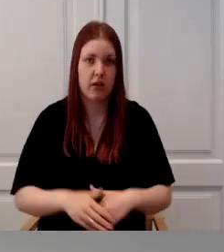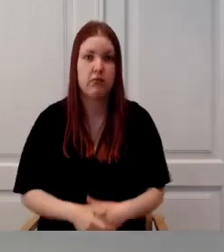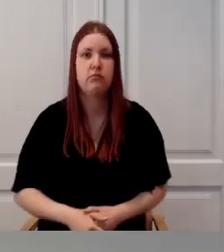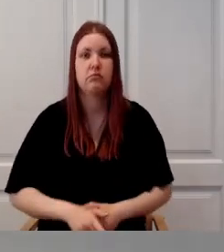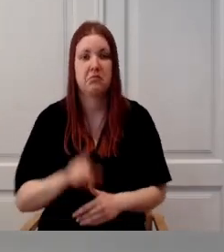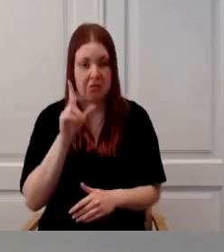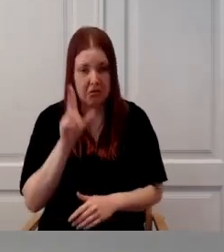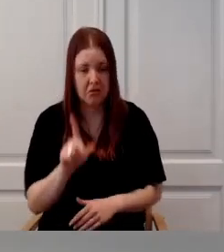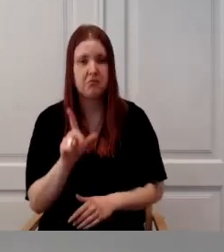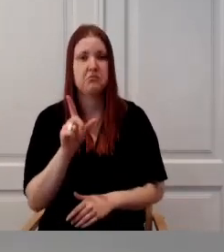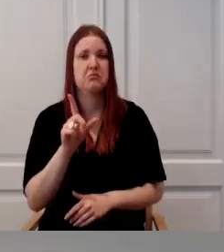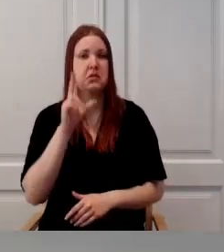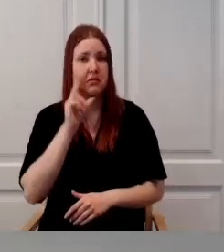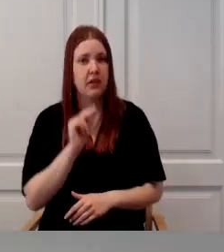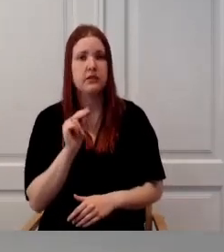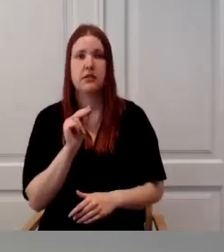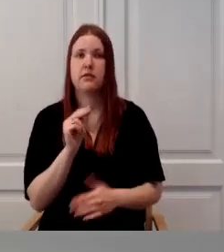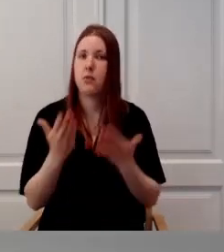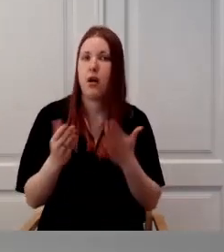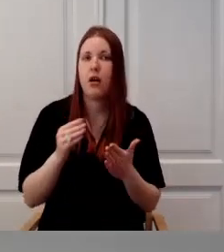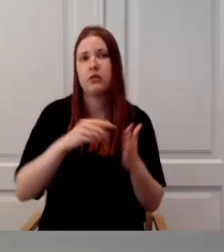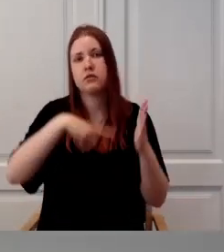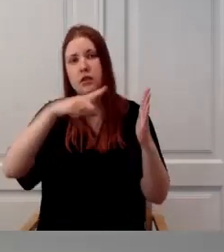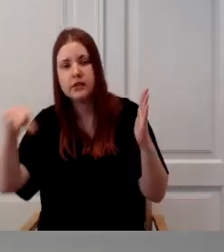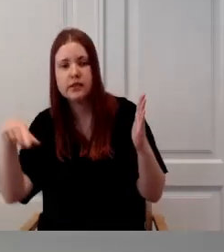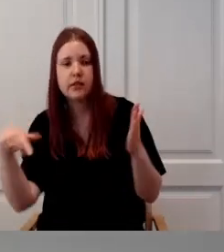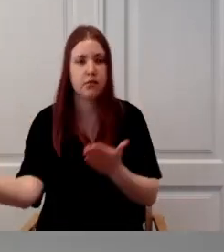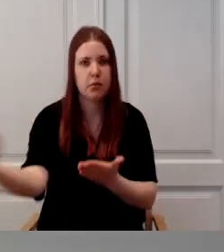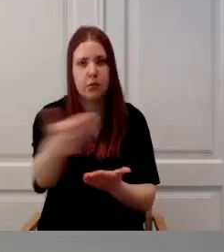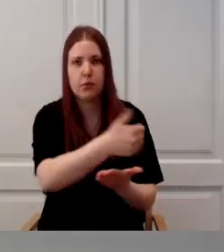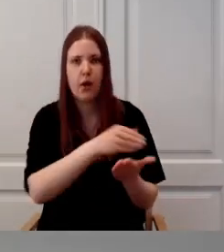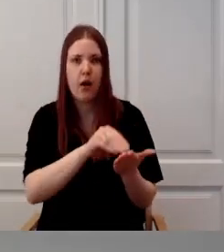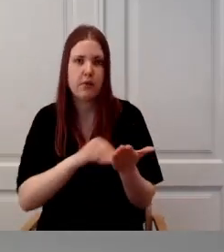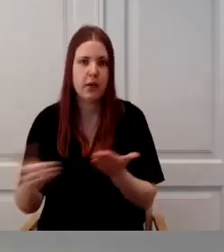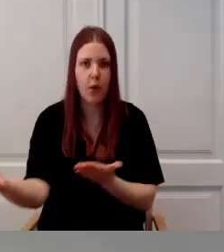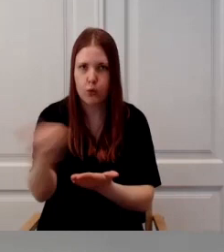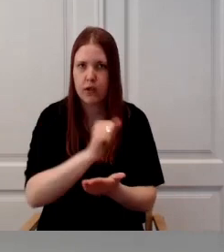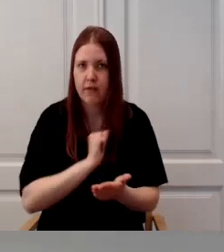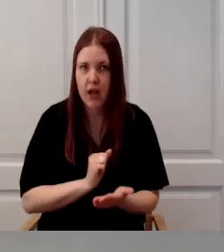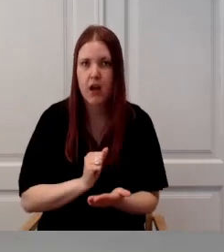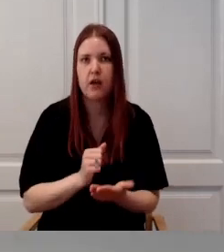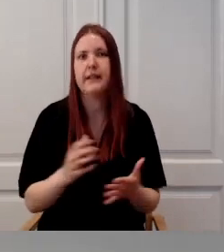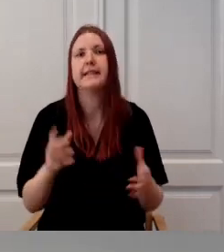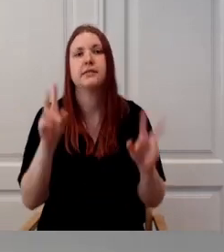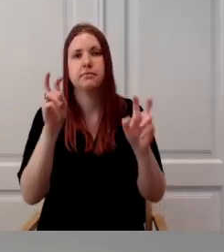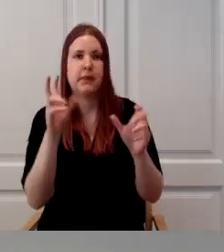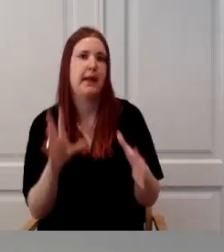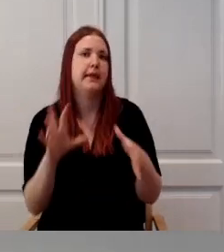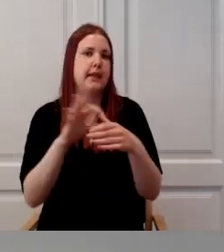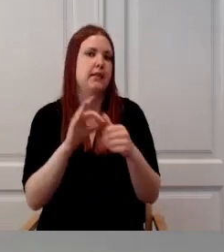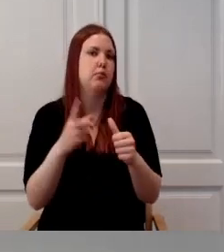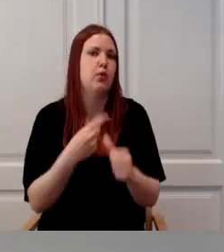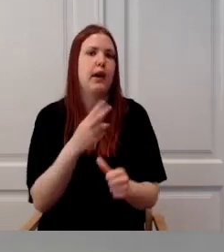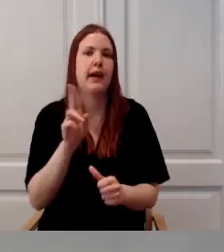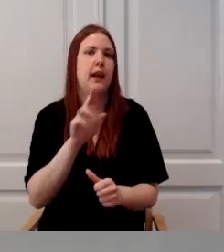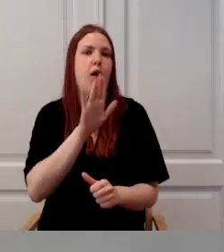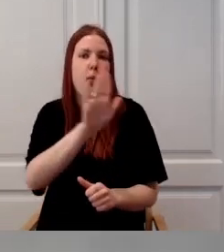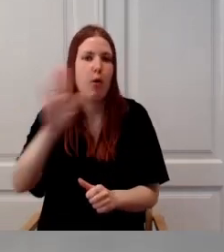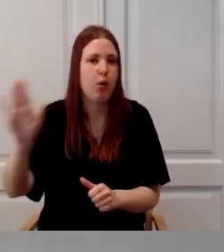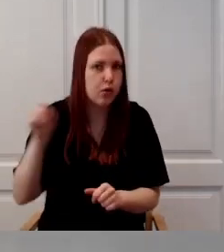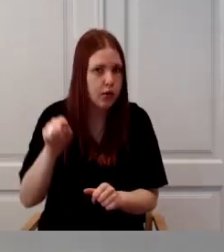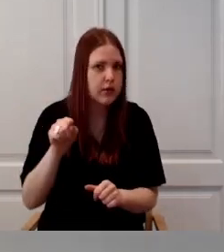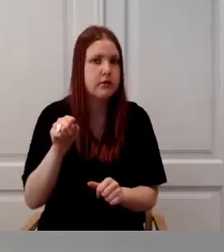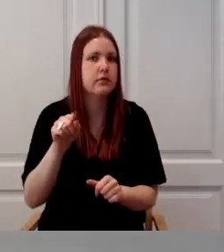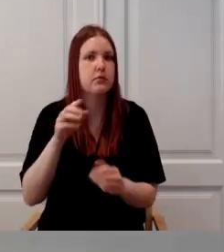on inimesi, kellele on mitu funksiooni kõrvale kallet, siis see on täna päeval imeliht. Ja teine on siis see, et me anname siis juurde